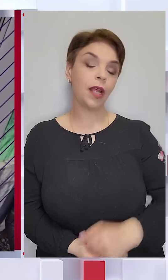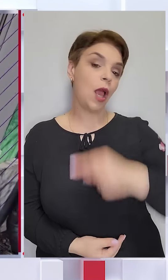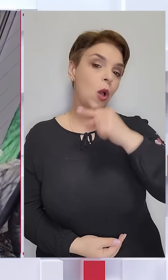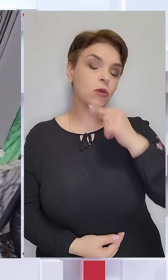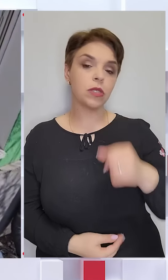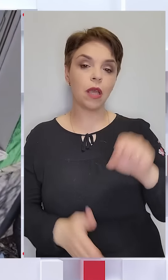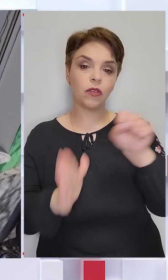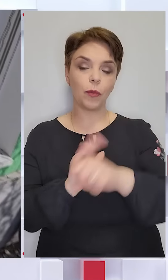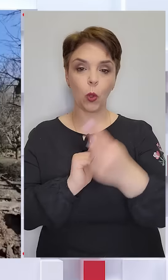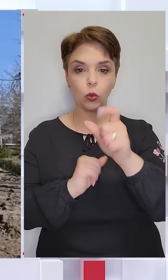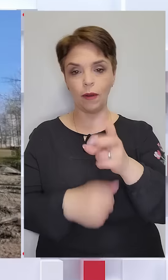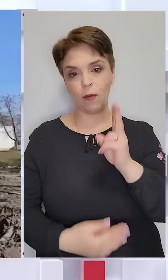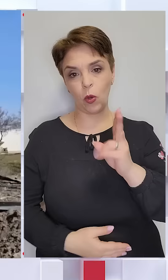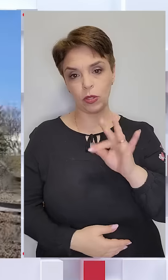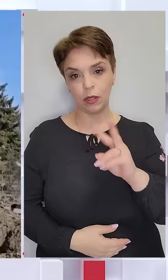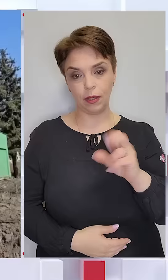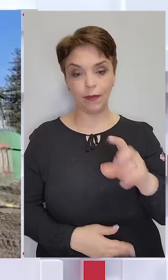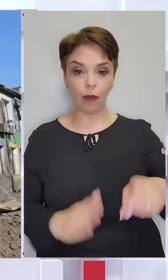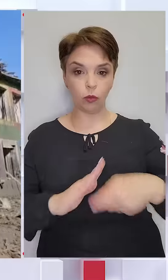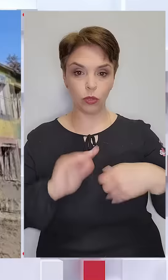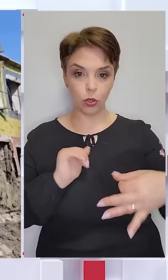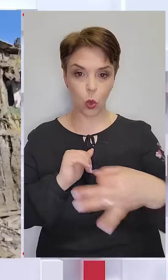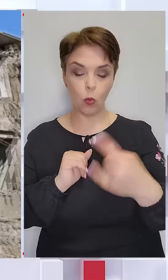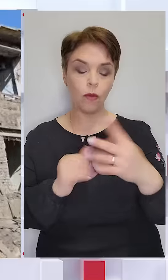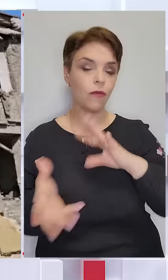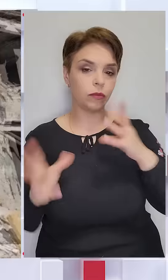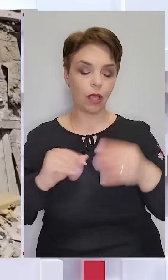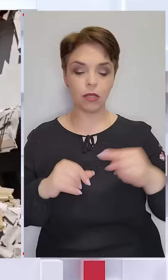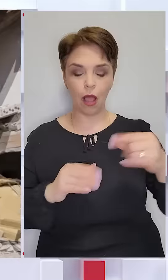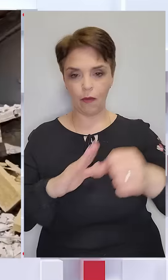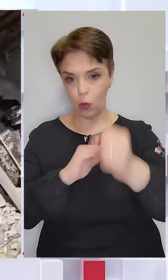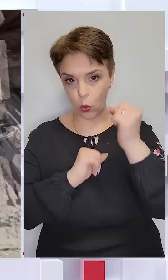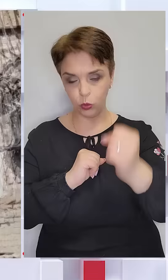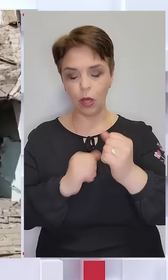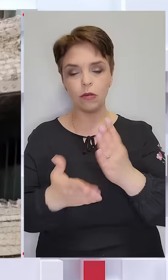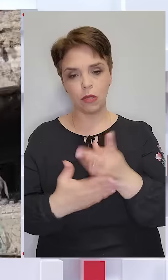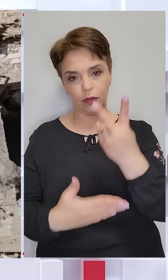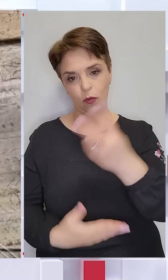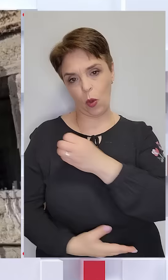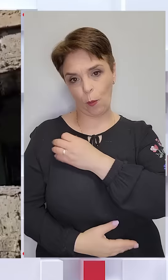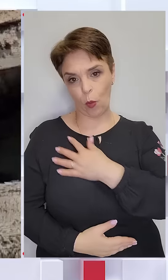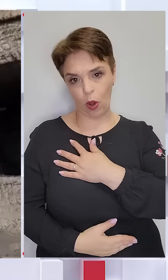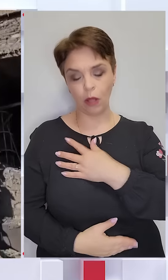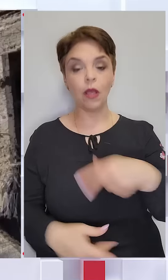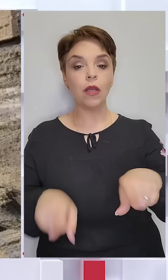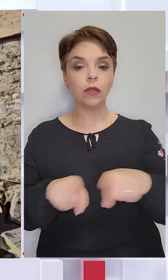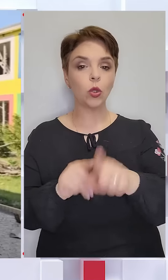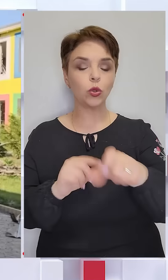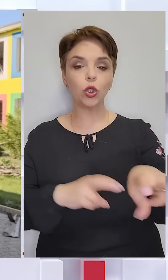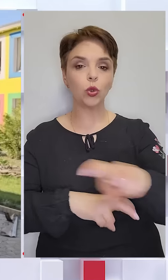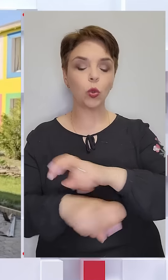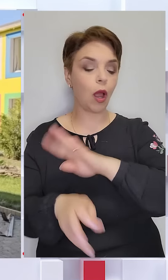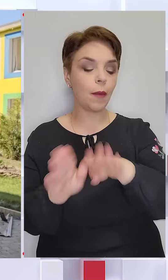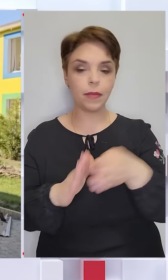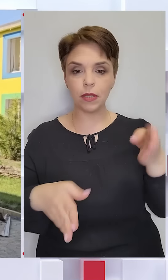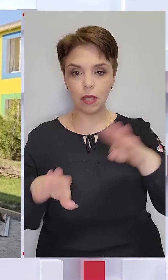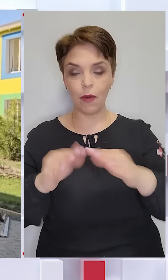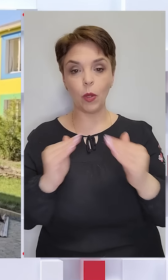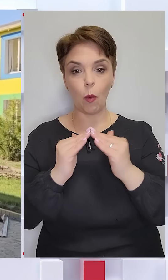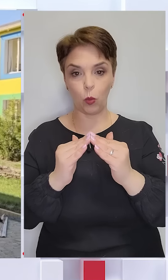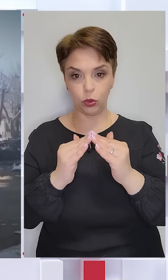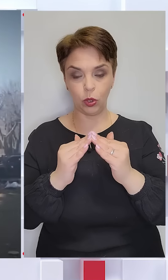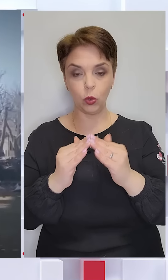Росіяни вбили людину в Костянтинівці на Донеччині. Унаслідок авіаудару є і двоє поранених. Також людей шукають під завалами